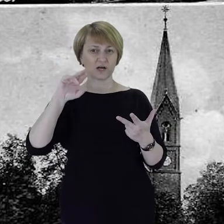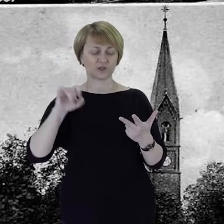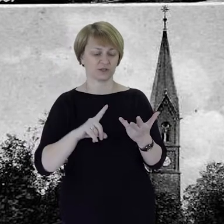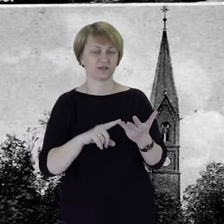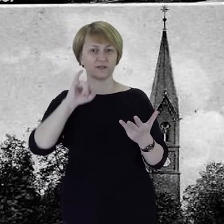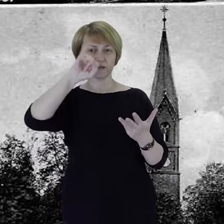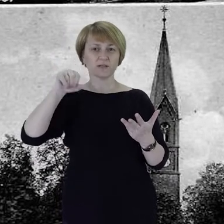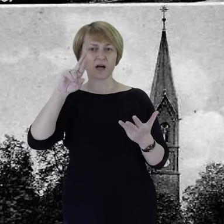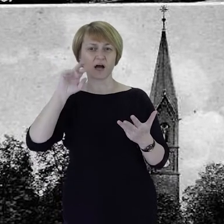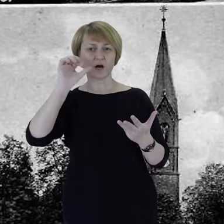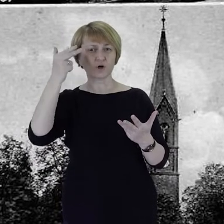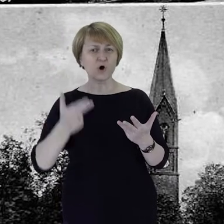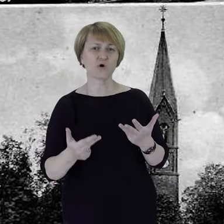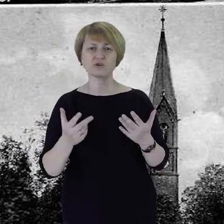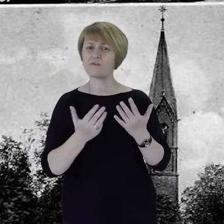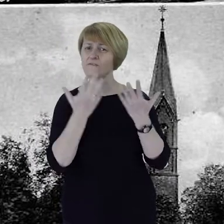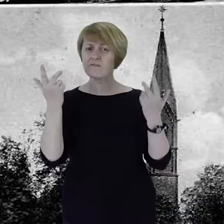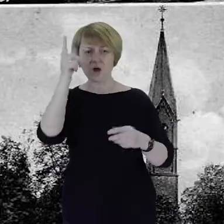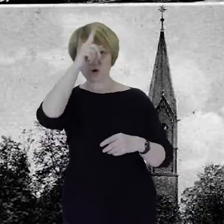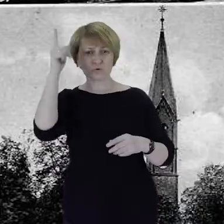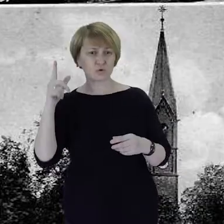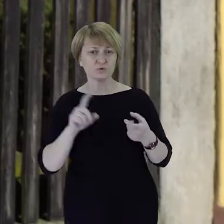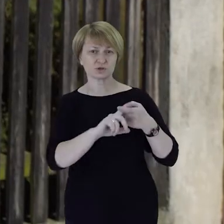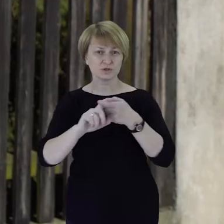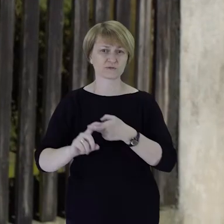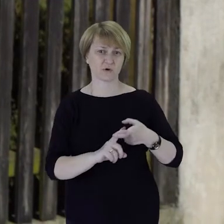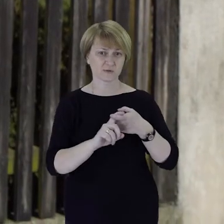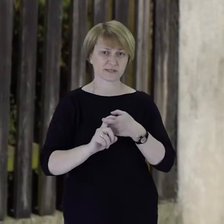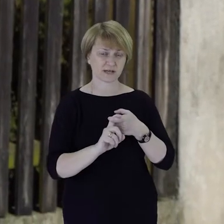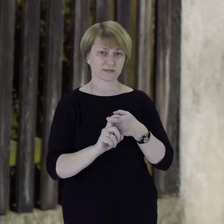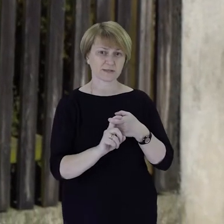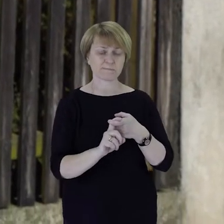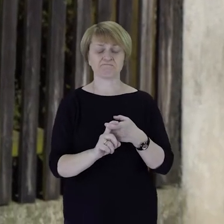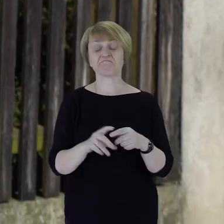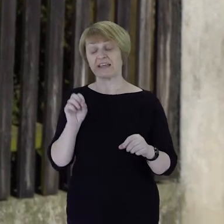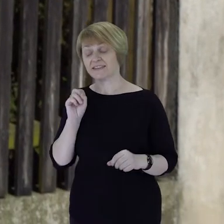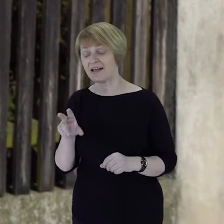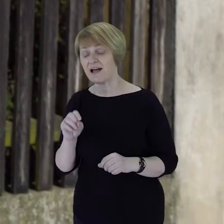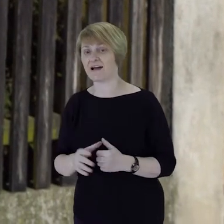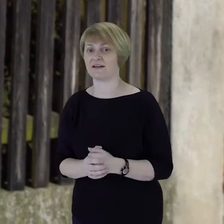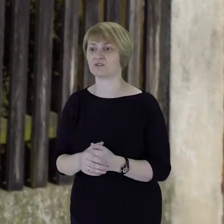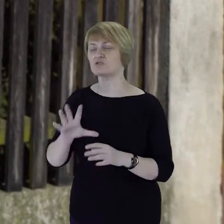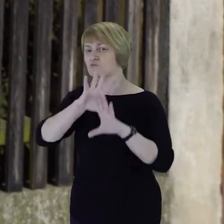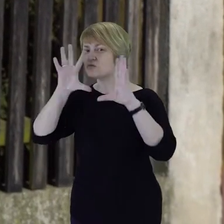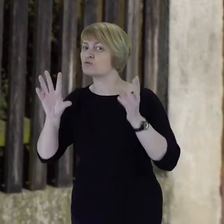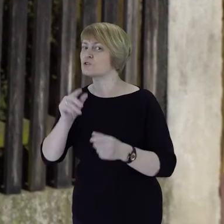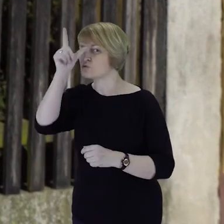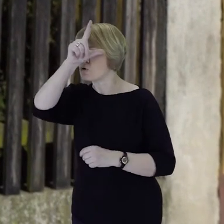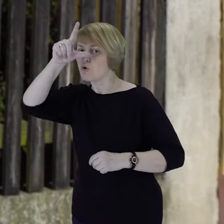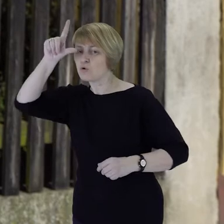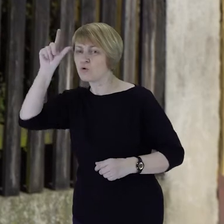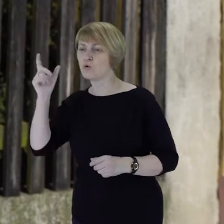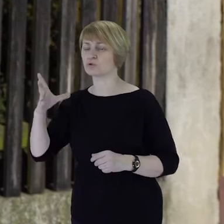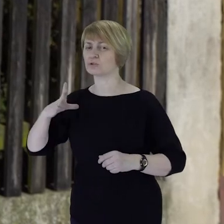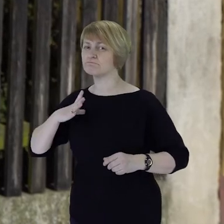różnych osób, części bardzo właśnie mocno związanej ze Związkiem Polaków w Niemczech. To są właściwie wszystko ludzie, którzy